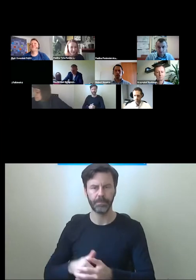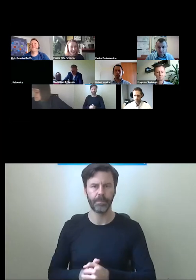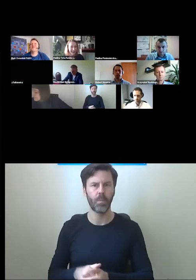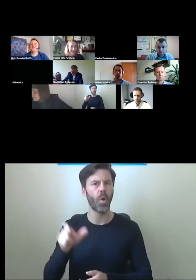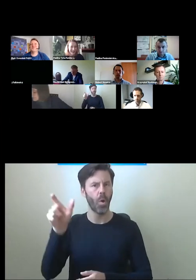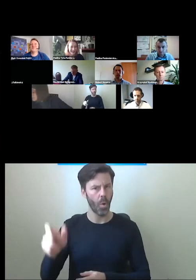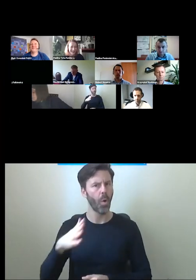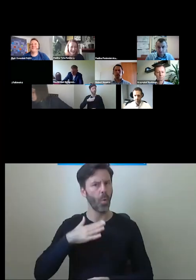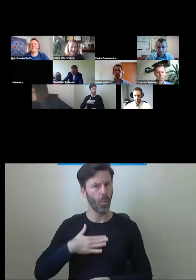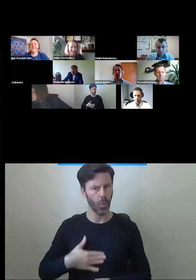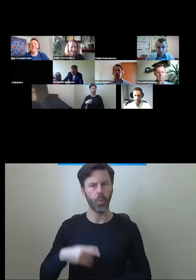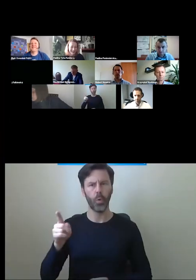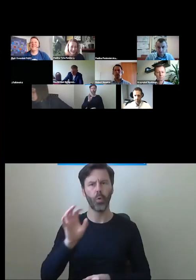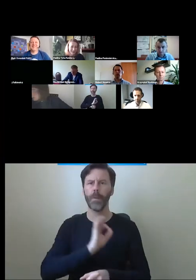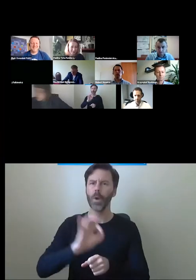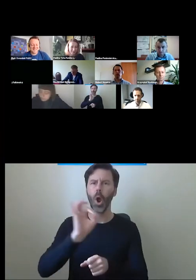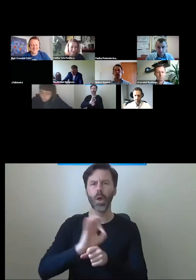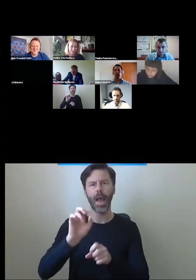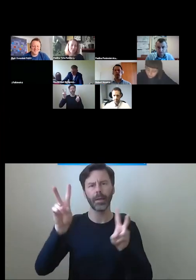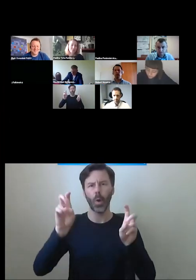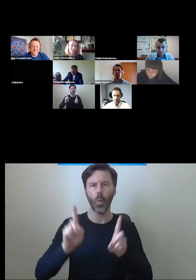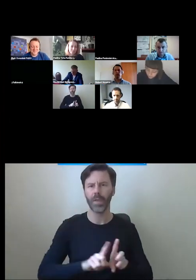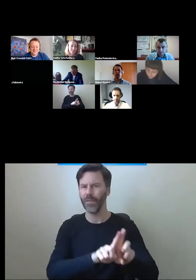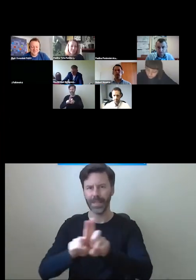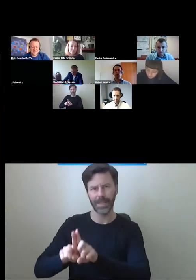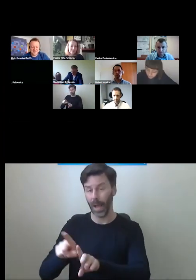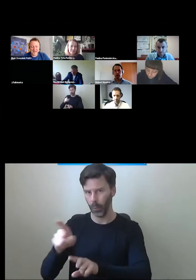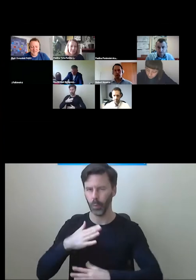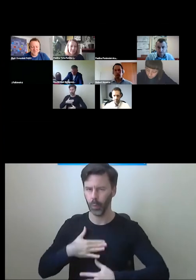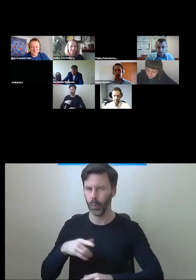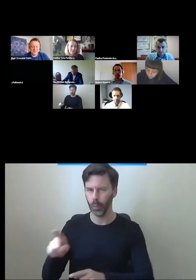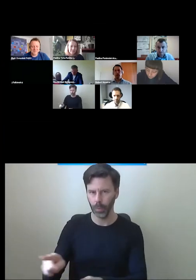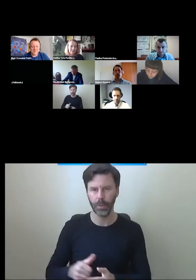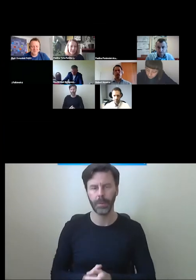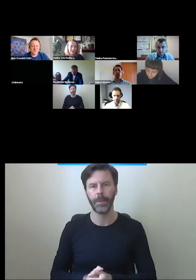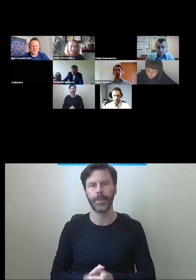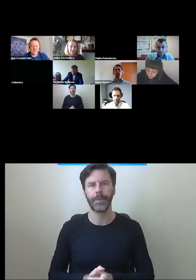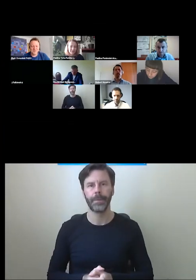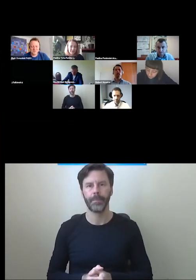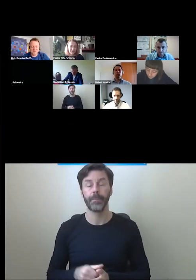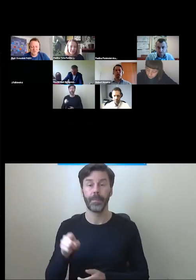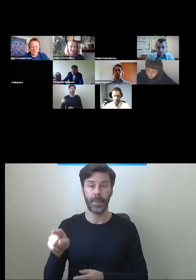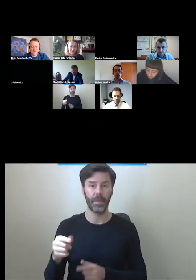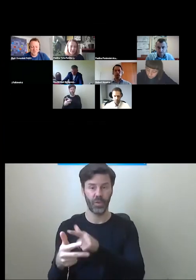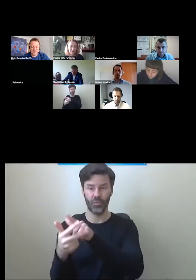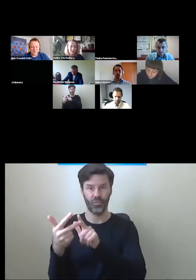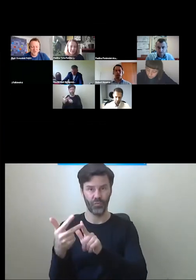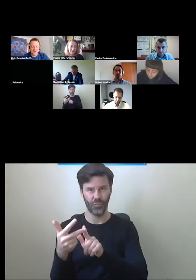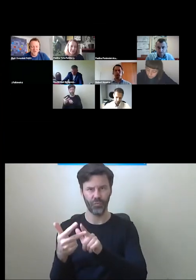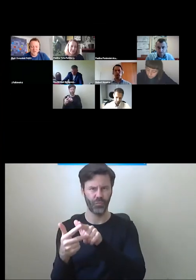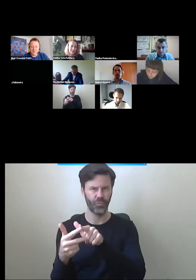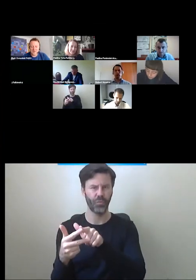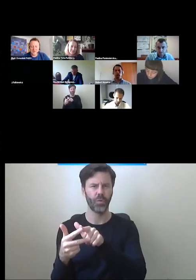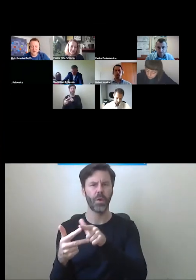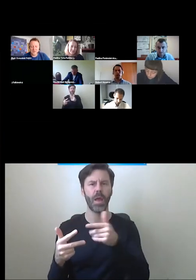projektowania uniwersalnego. I razem z pozostałymi uczestnikami, czyli Panem